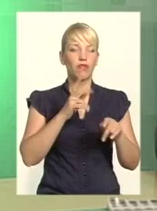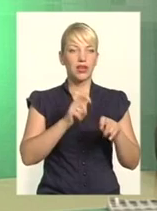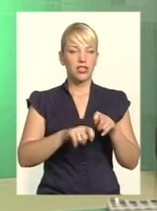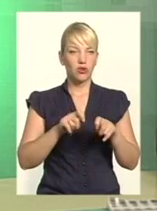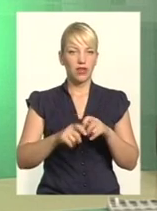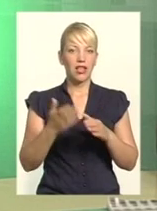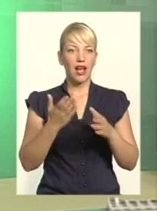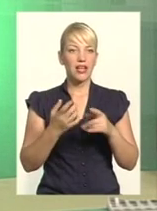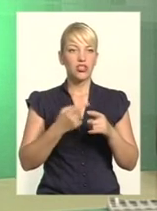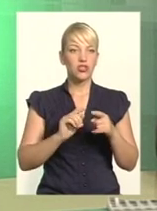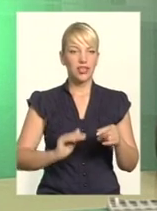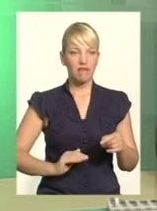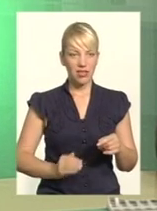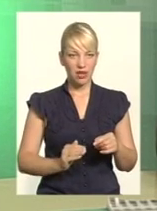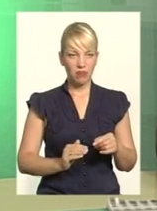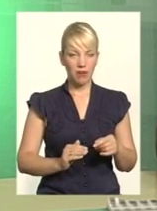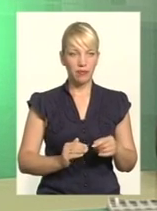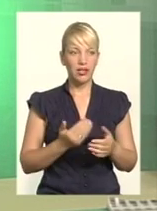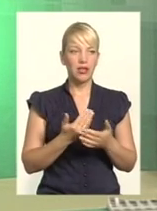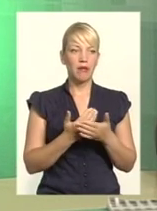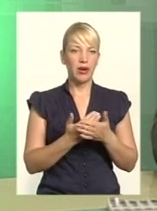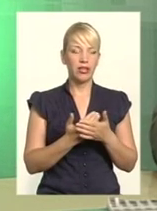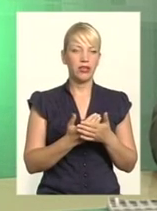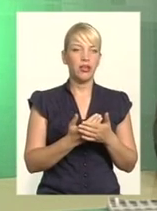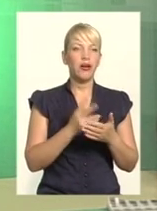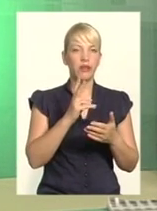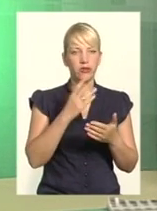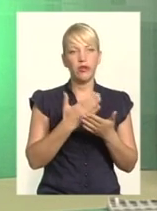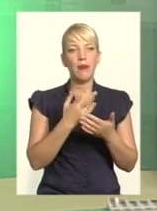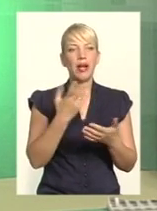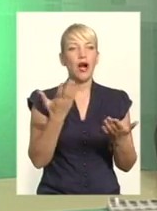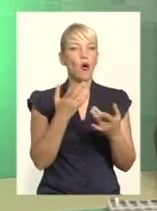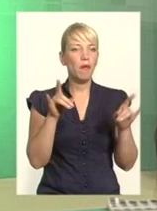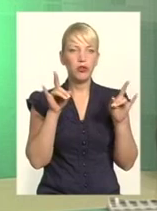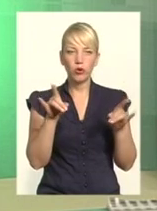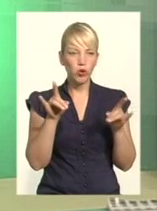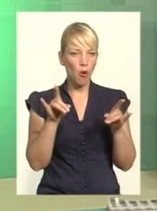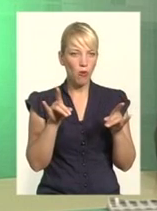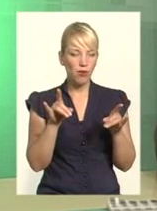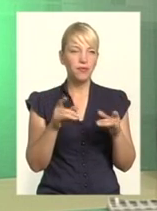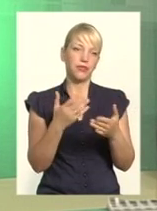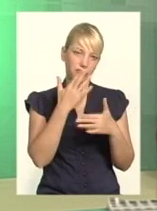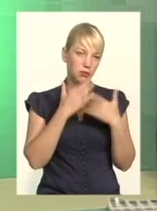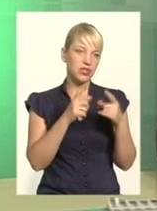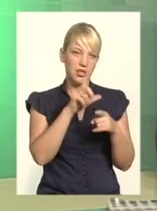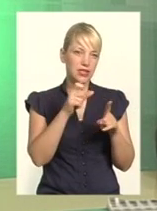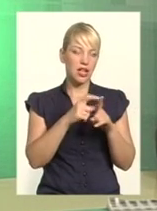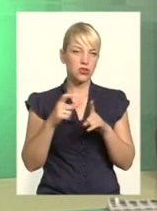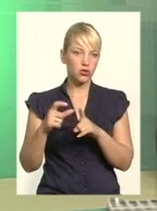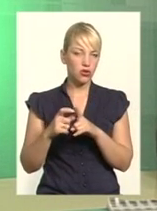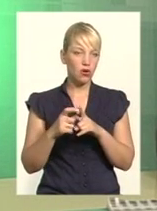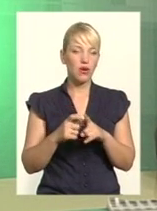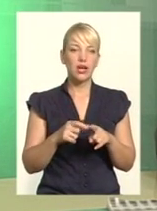якщо ця фірма належить або прямо, або опосередковано якомусь, виважте на слово, крутому, бо це по-іншому не називається, людина, це